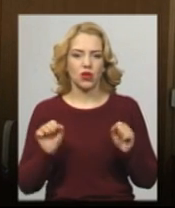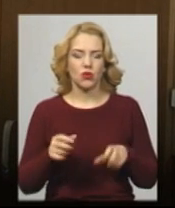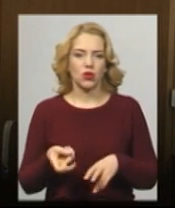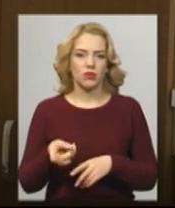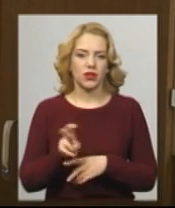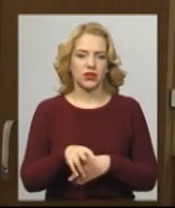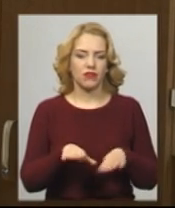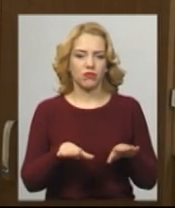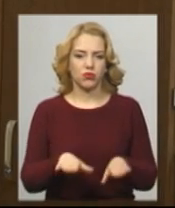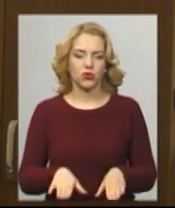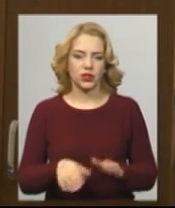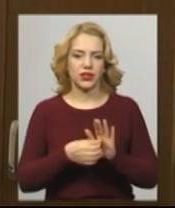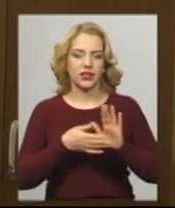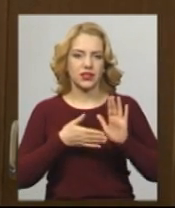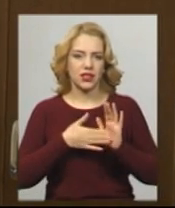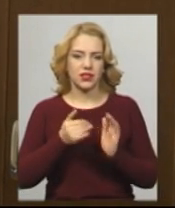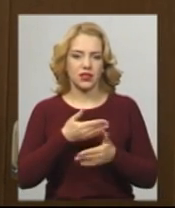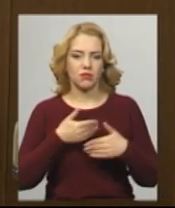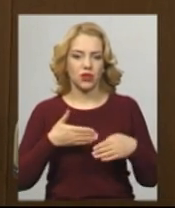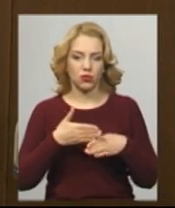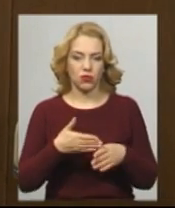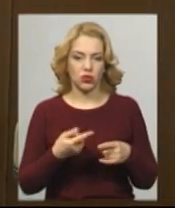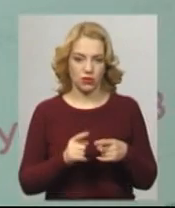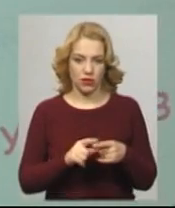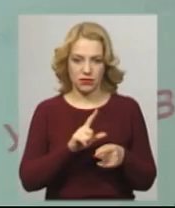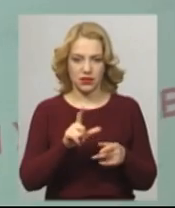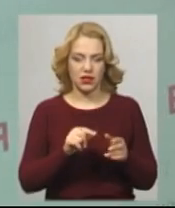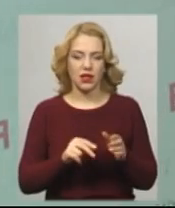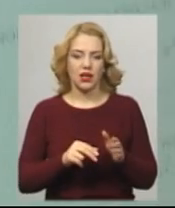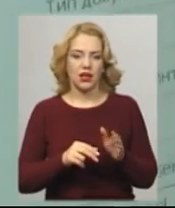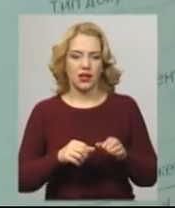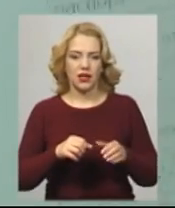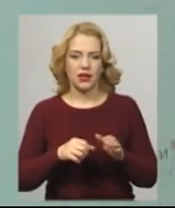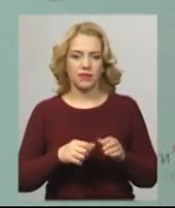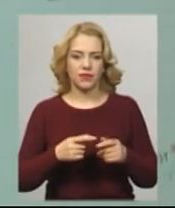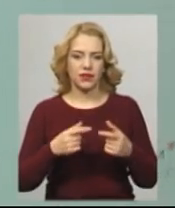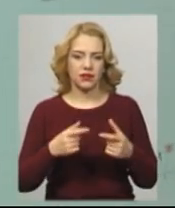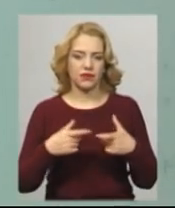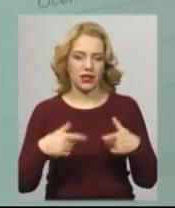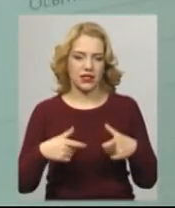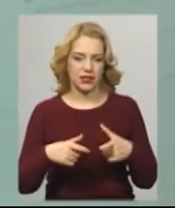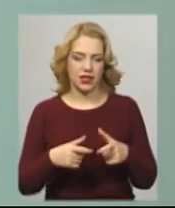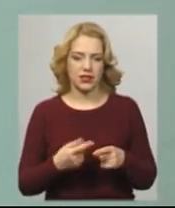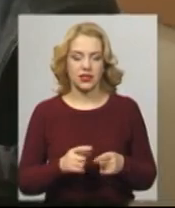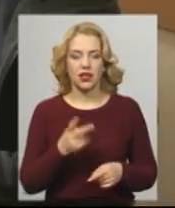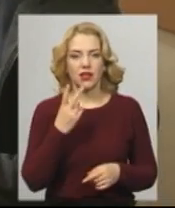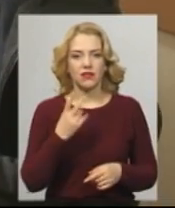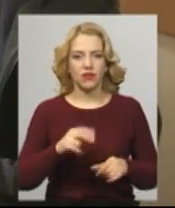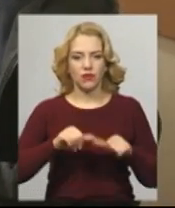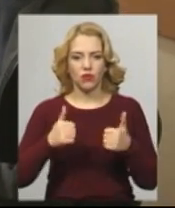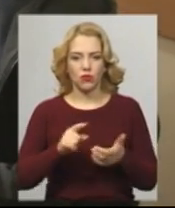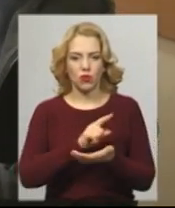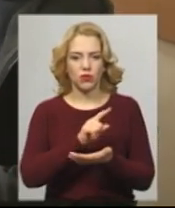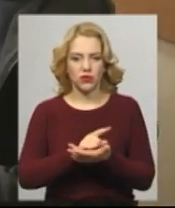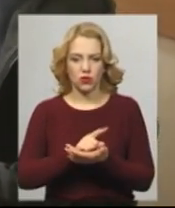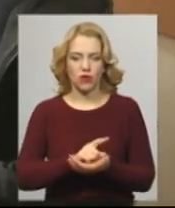в пункт реєстрації, і ми допоможемо їм з реєстрацією. Вступники складатимуть іспити в тестовій формі з двох обов'язкових предметів